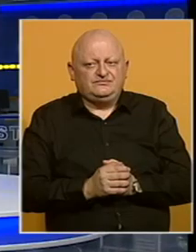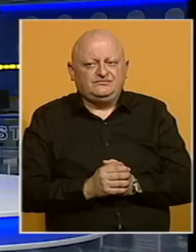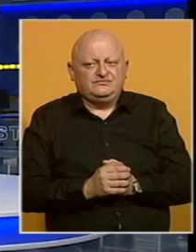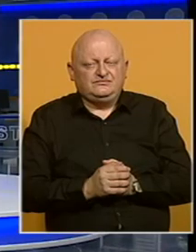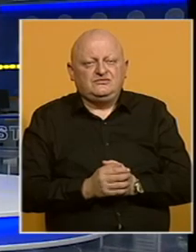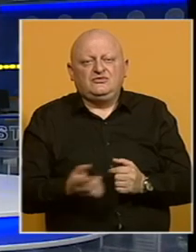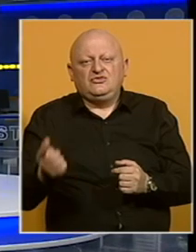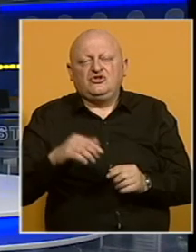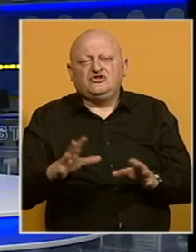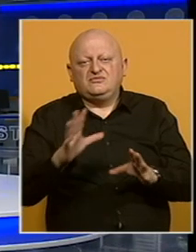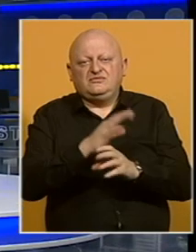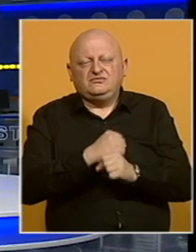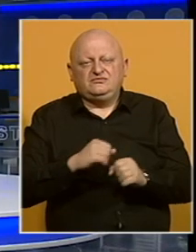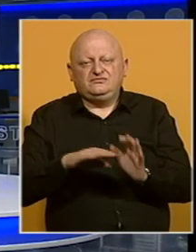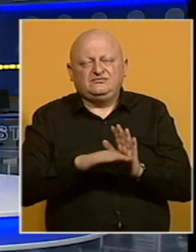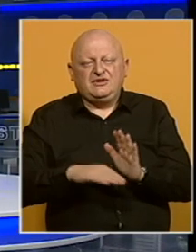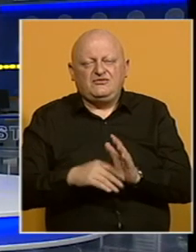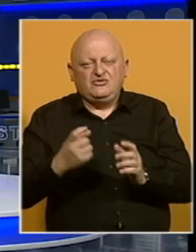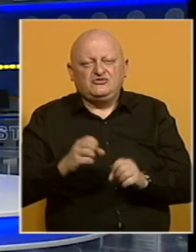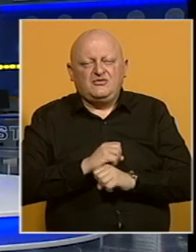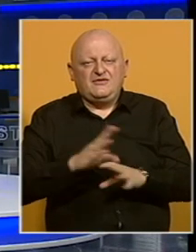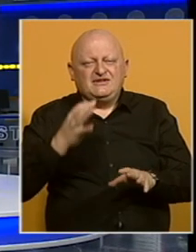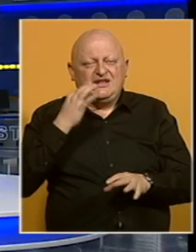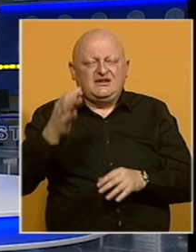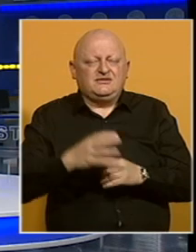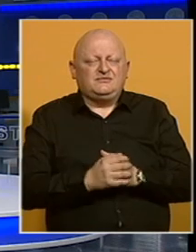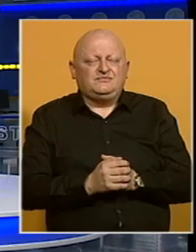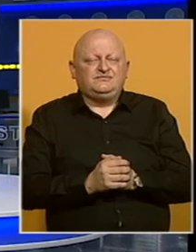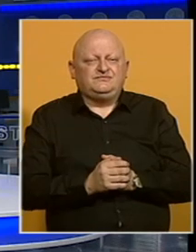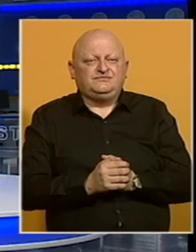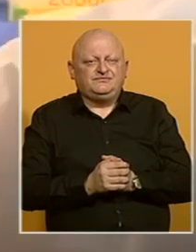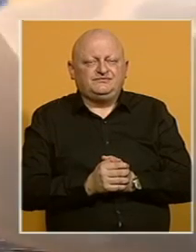Stigli smo do kraja ovog dnevnika i još jednom podsjećam na vijesti dana.